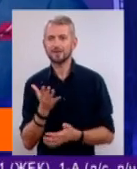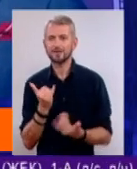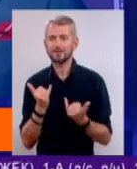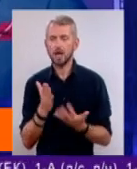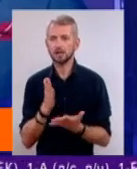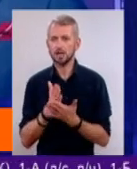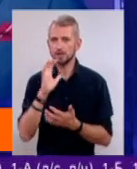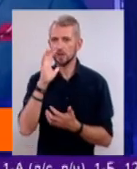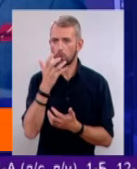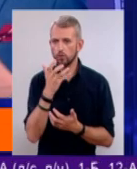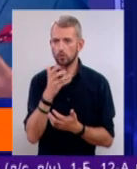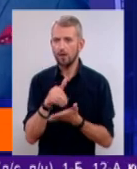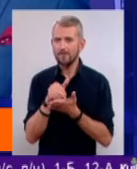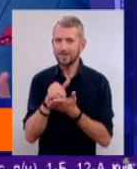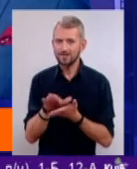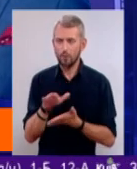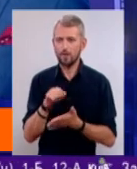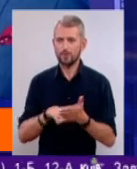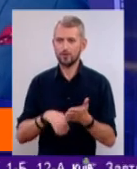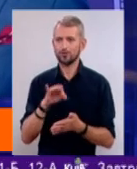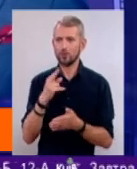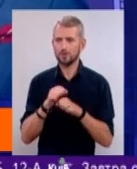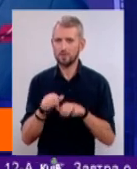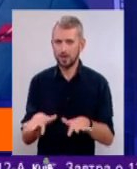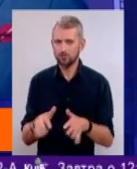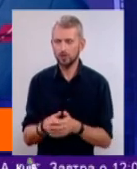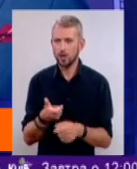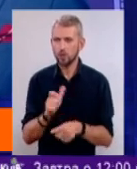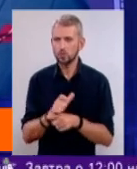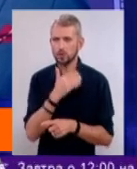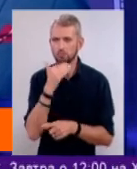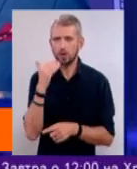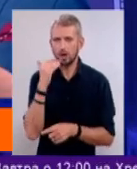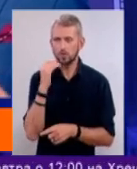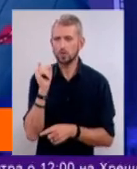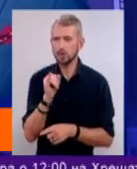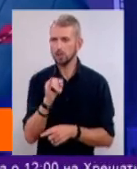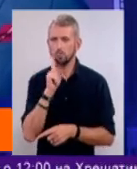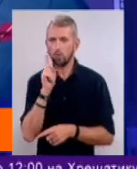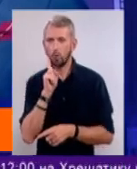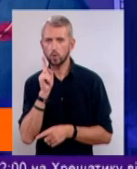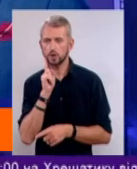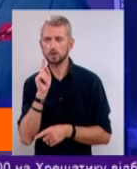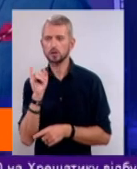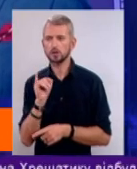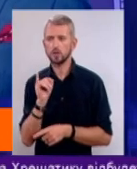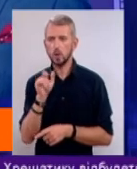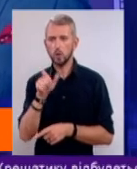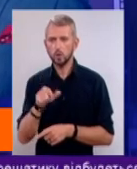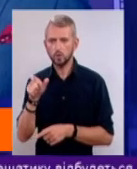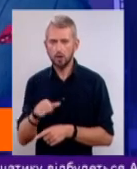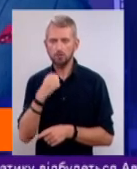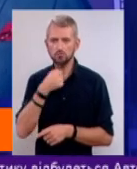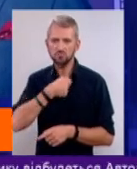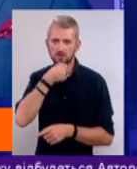серйозною відмова від тих самих соцмереж? Адже досить таки багато і молоді, і людей вже